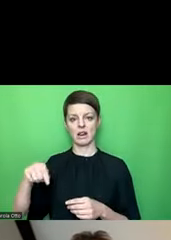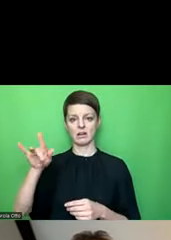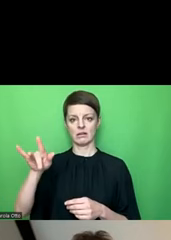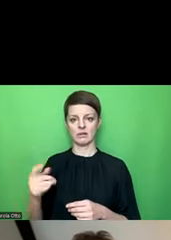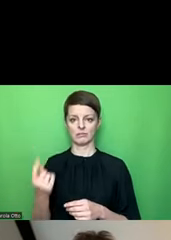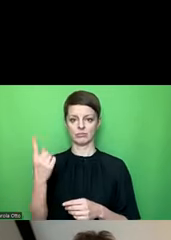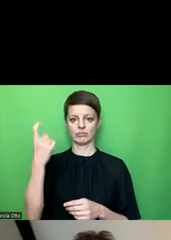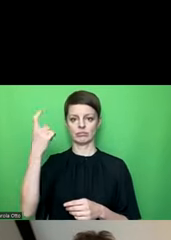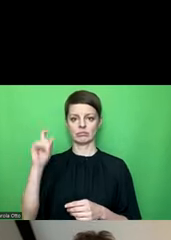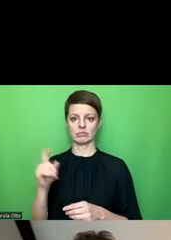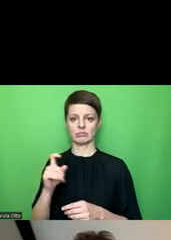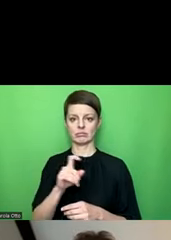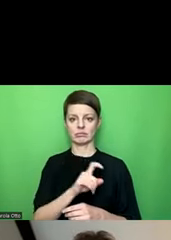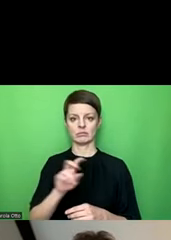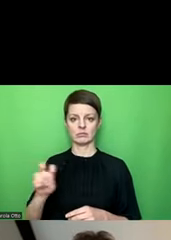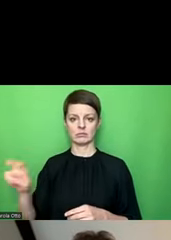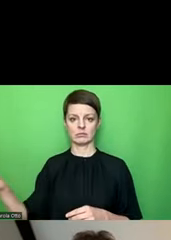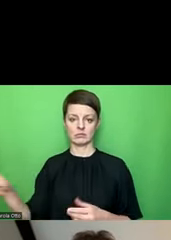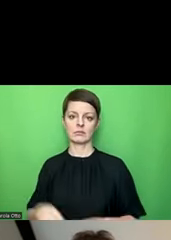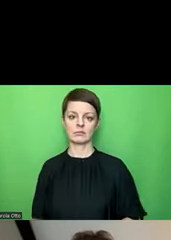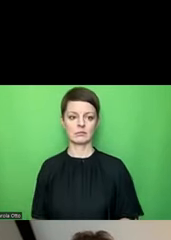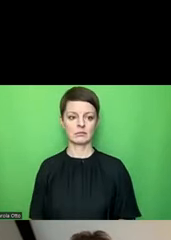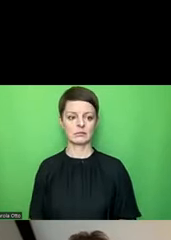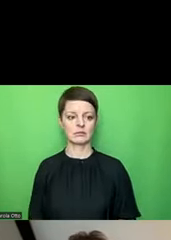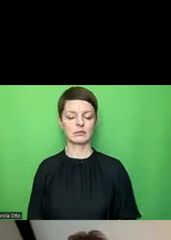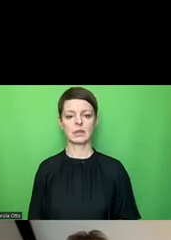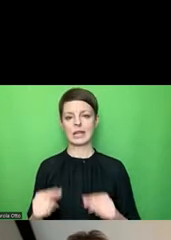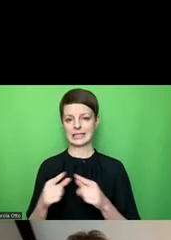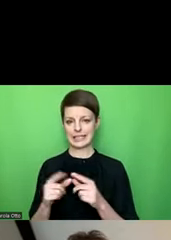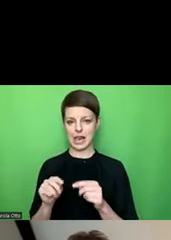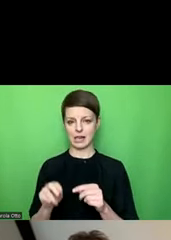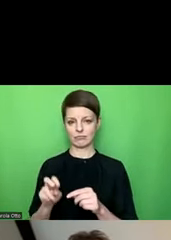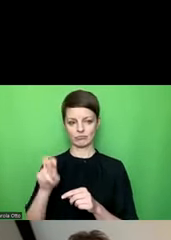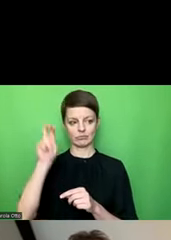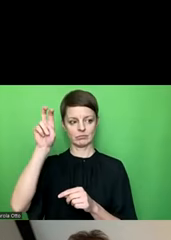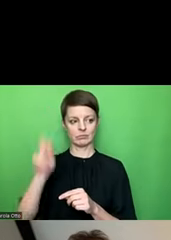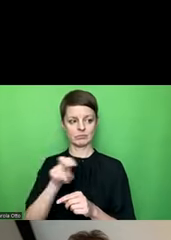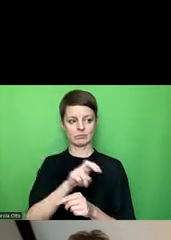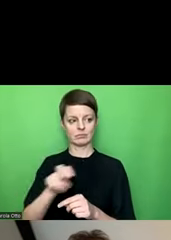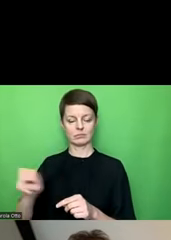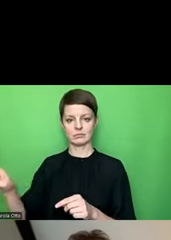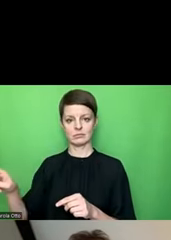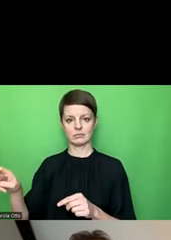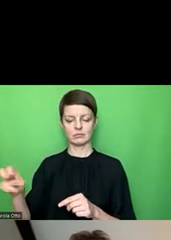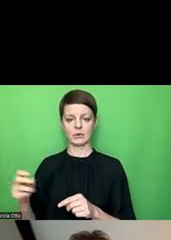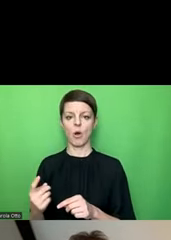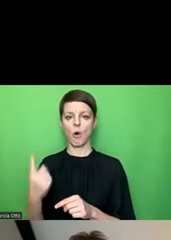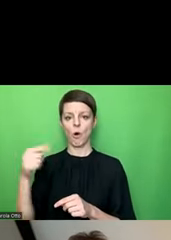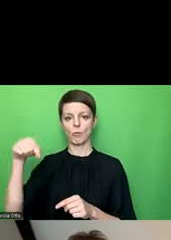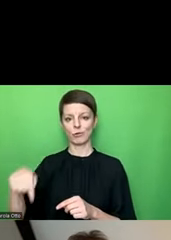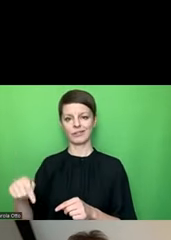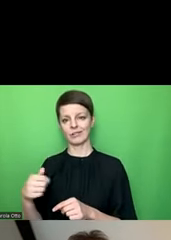Ich gehe dann durch die einzelnen Zellen und natürlich nach oben, unten, links, rechts